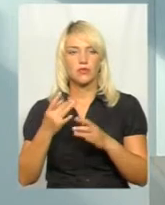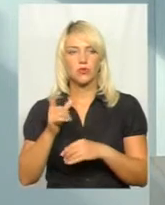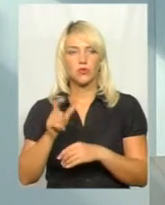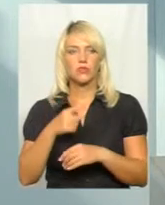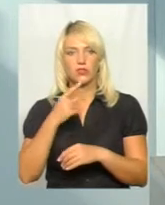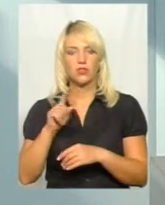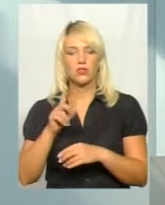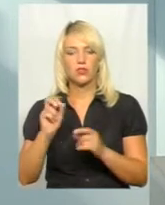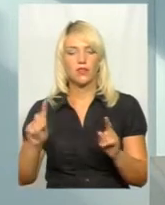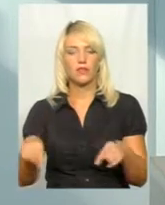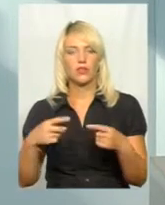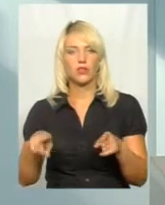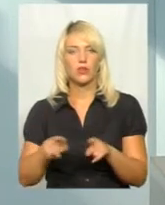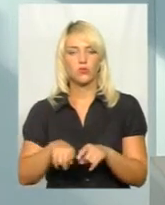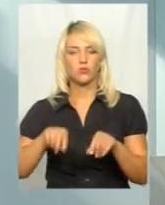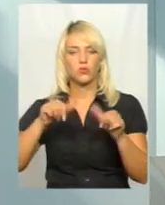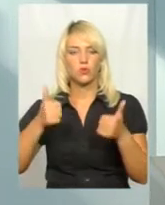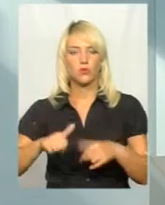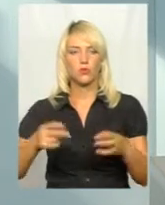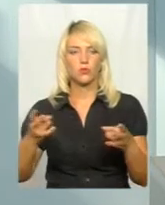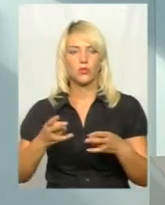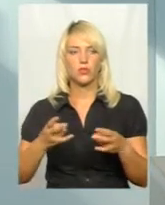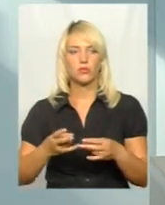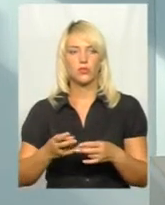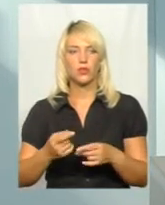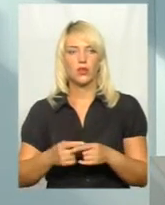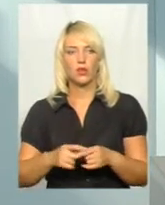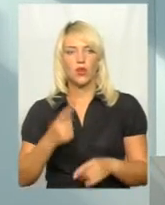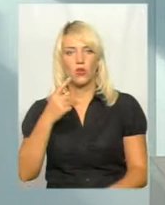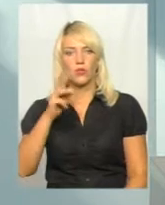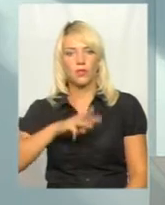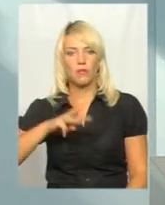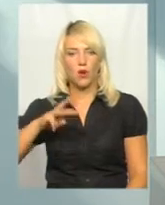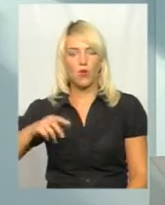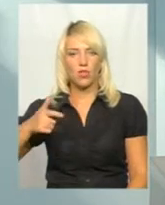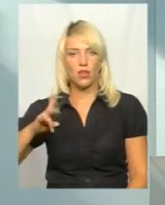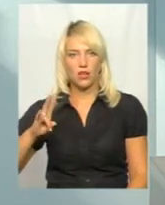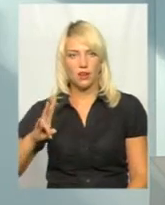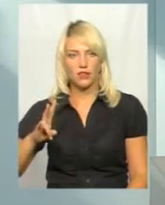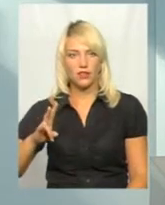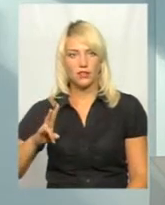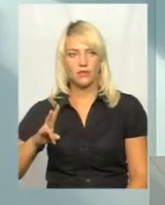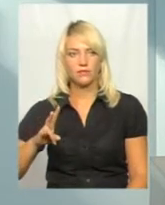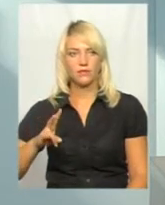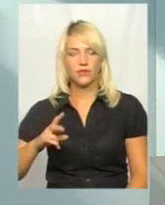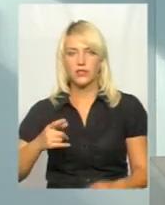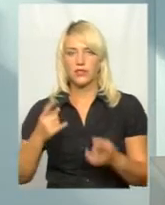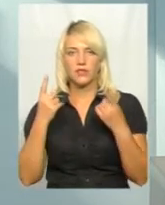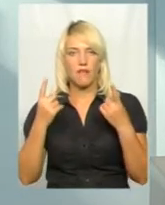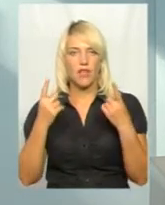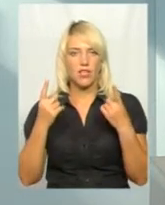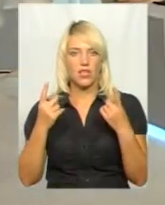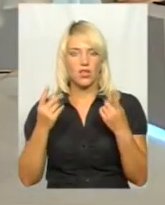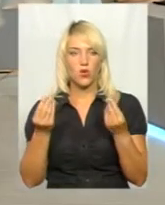скажи, що на відновлення такої скульптури потрібно порядка мільйону гривень. Це досить такі великі кошти,